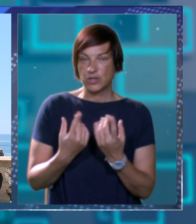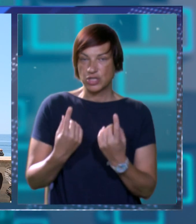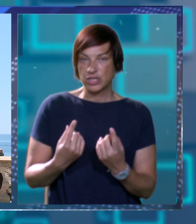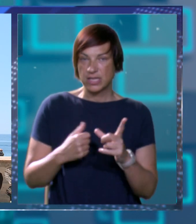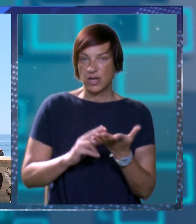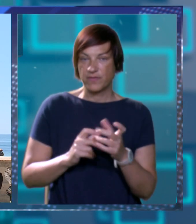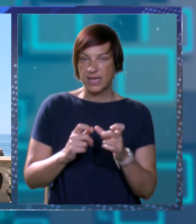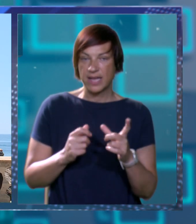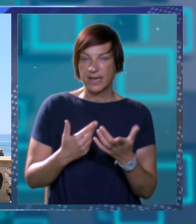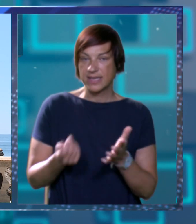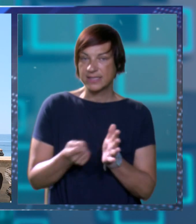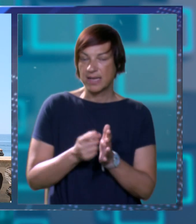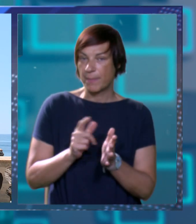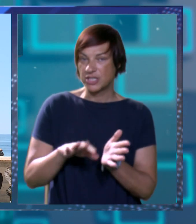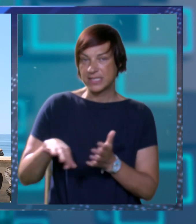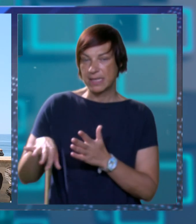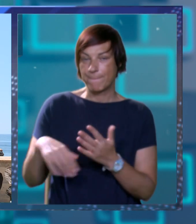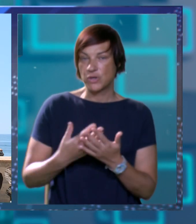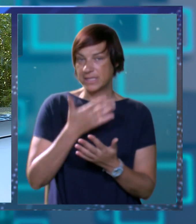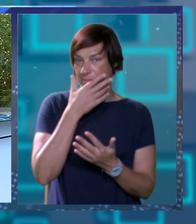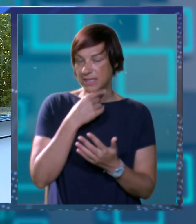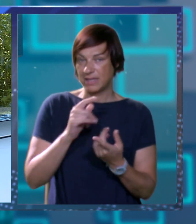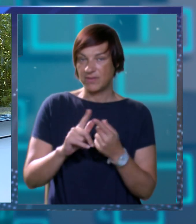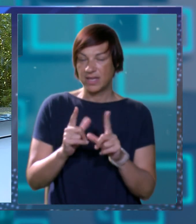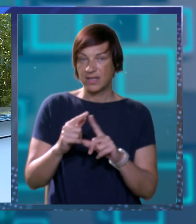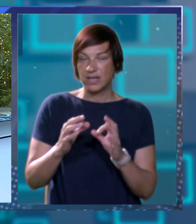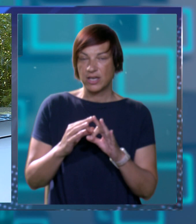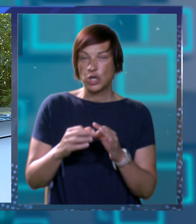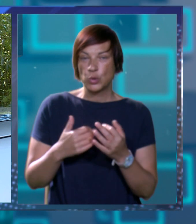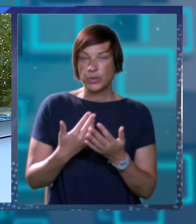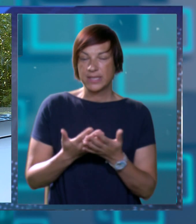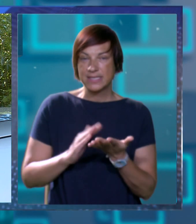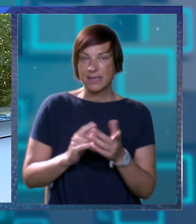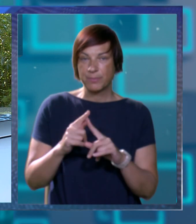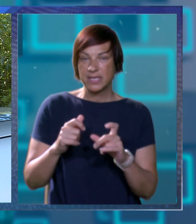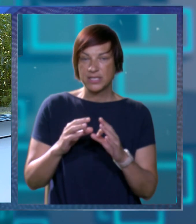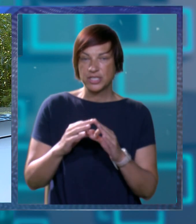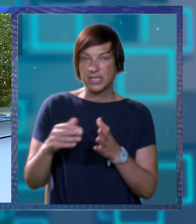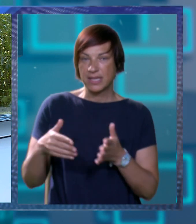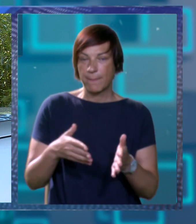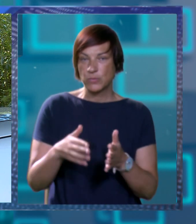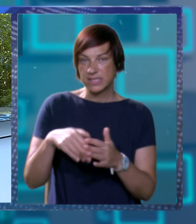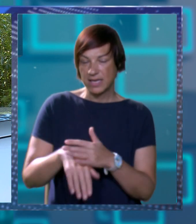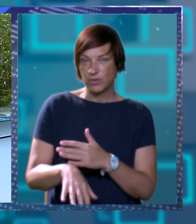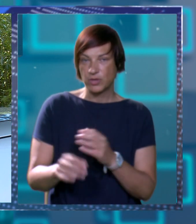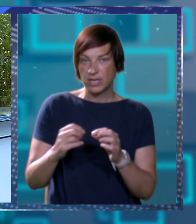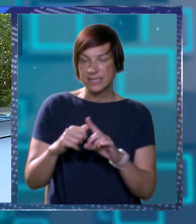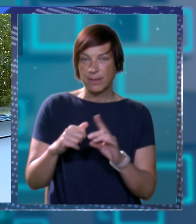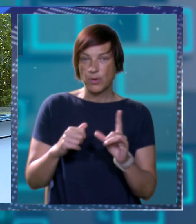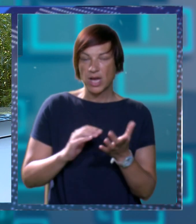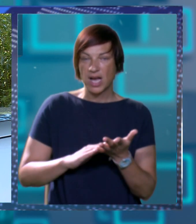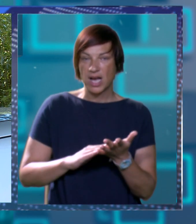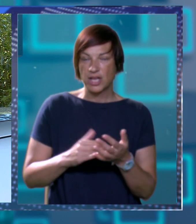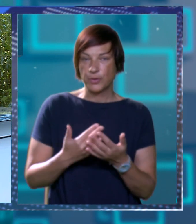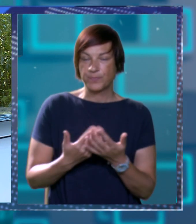statusu kolovrijenac ne plaća se posobno zato a divna je ruta stvarno sa kazamatima mićete sa Arheološki muzeo Doljesta Bokarom